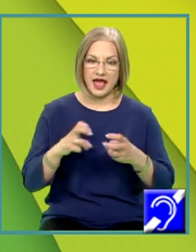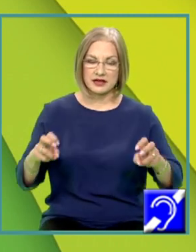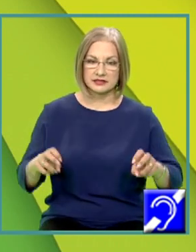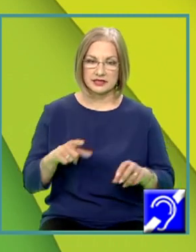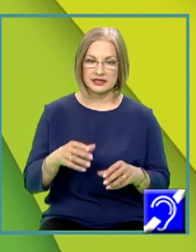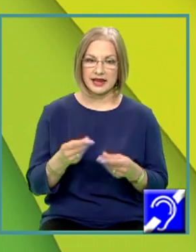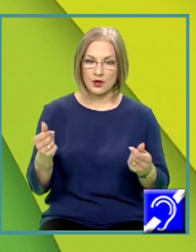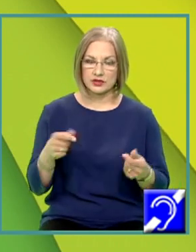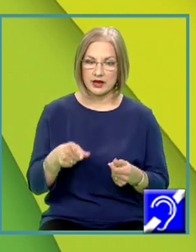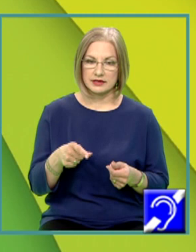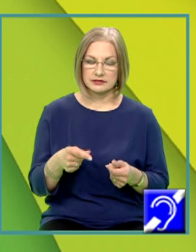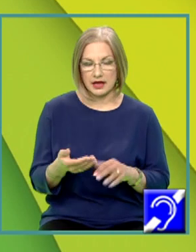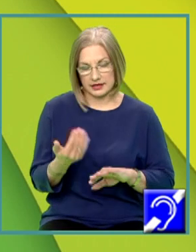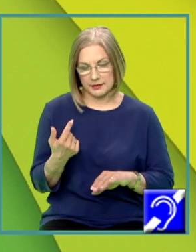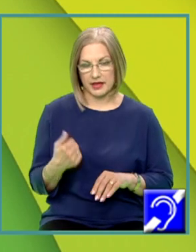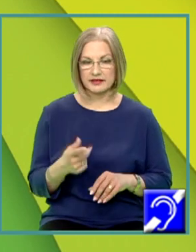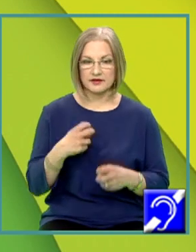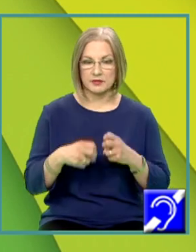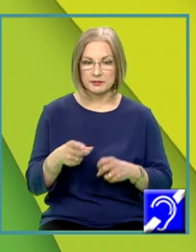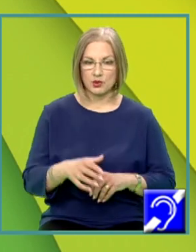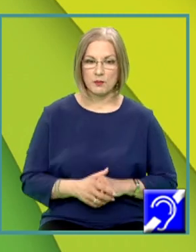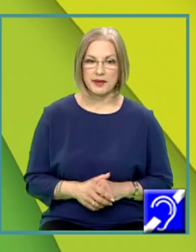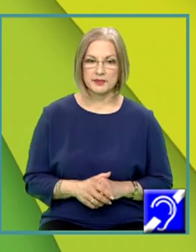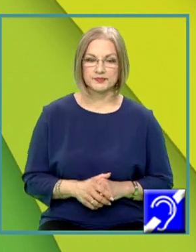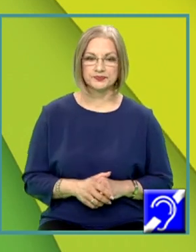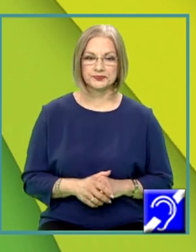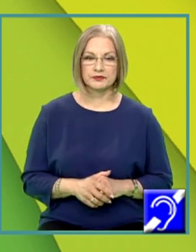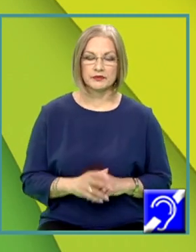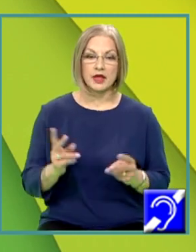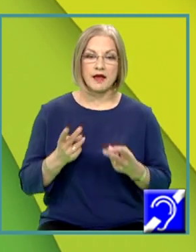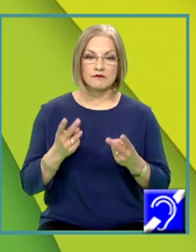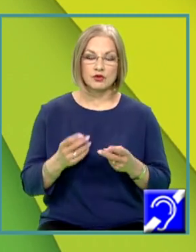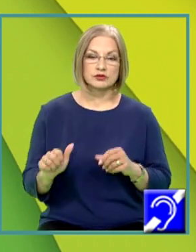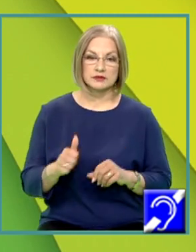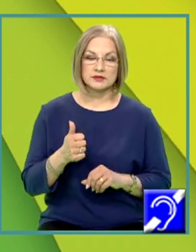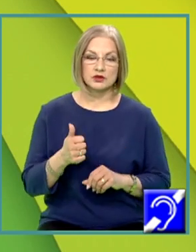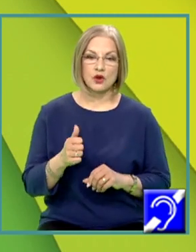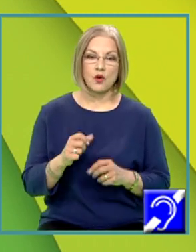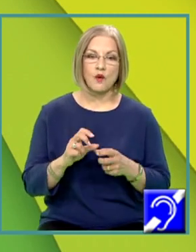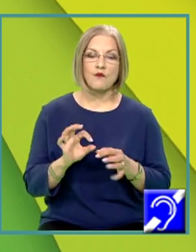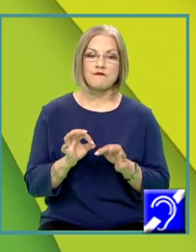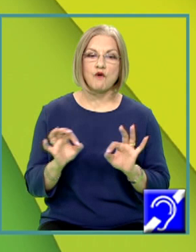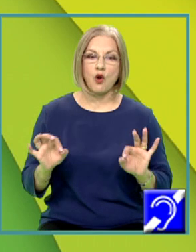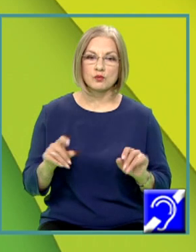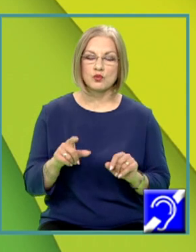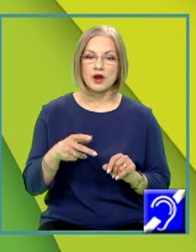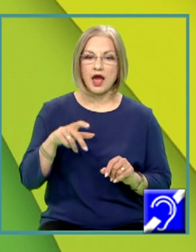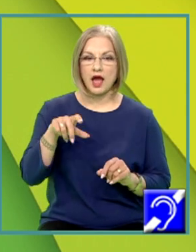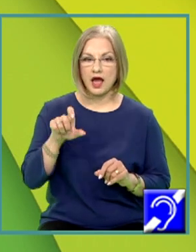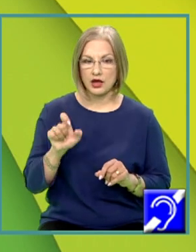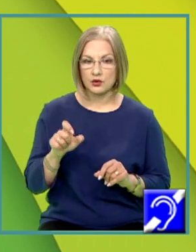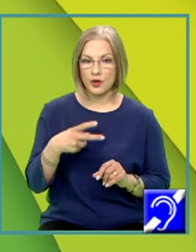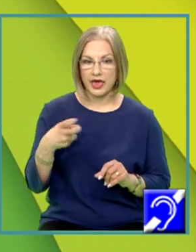neutralizare descrisă de problemă. Ne folosim din nou de formula Q este egal cu